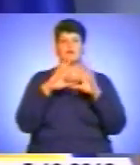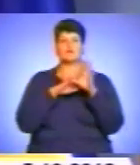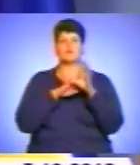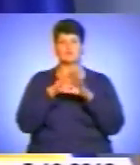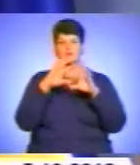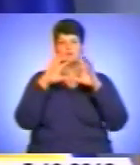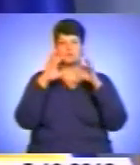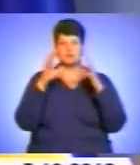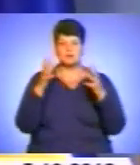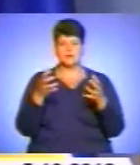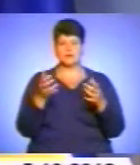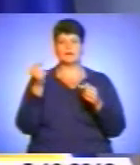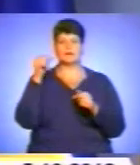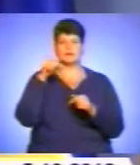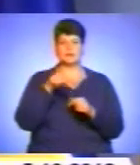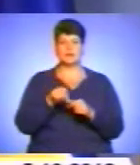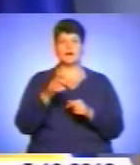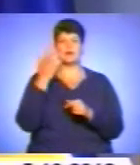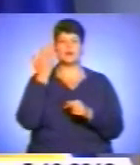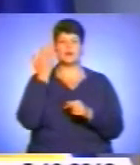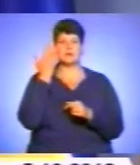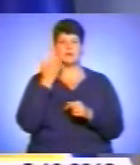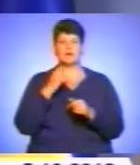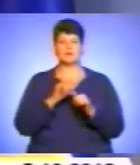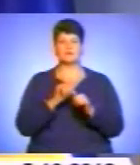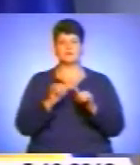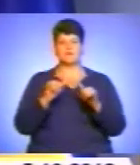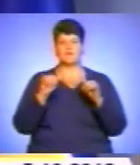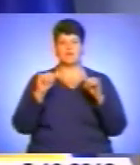розвивається